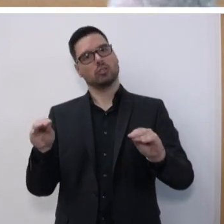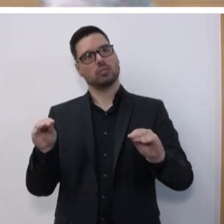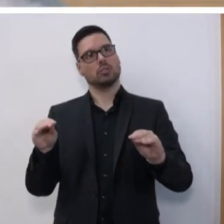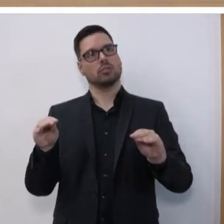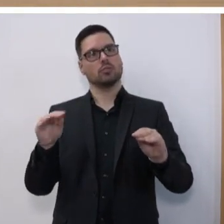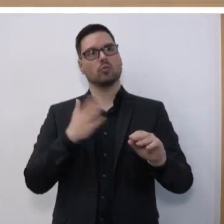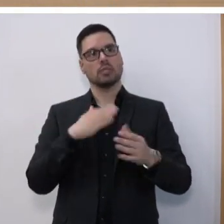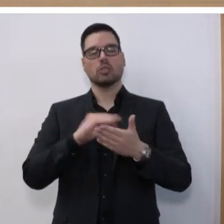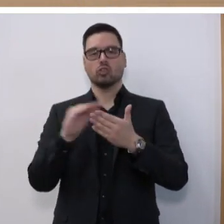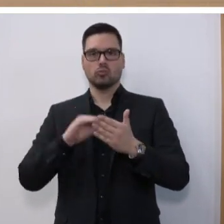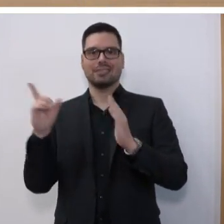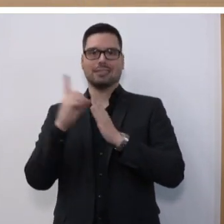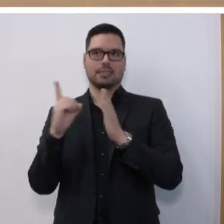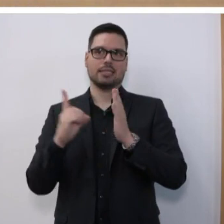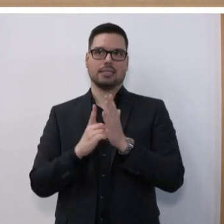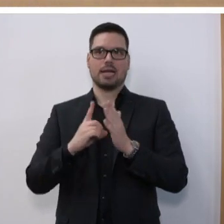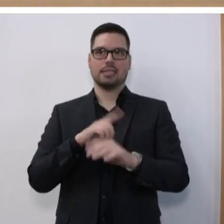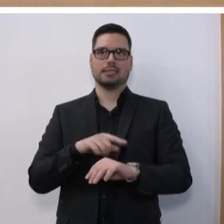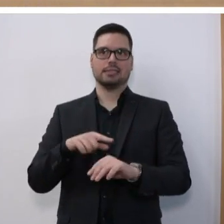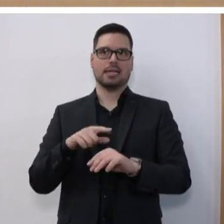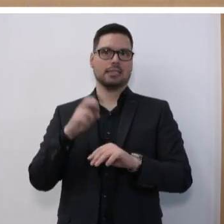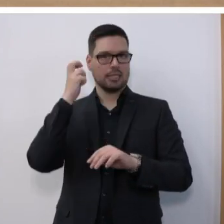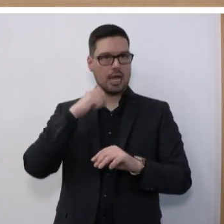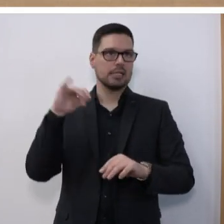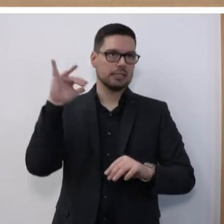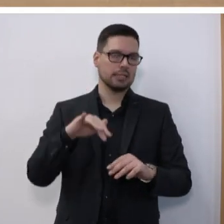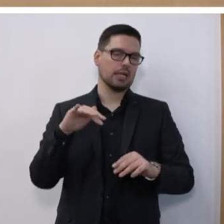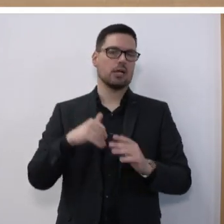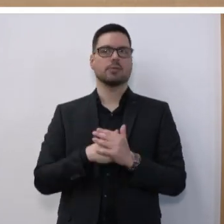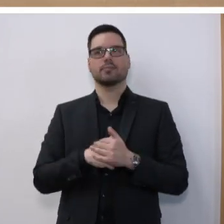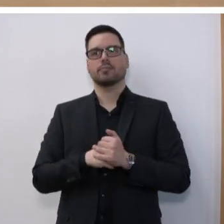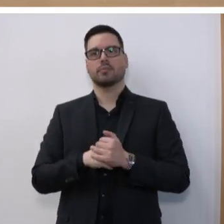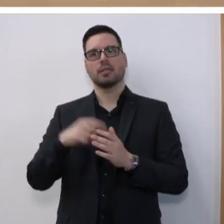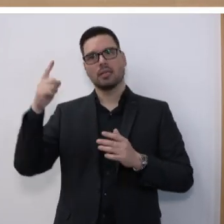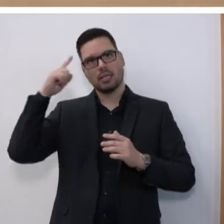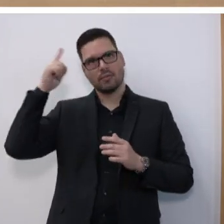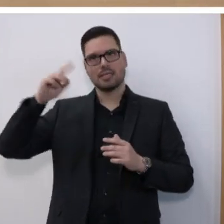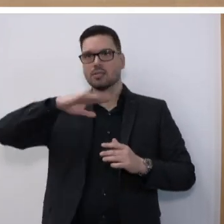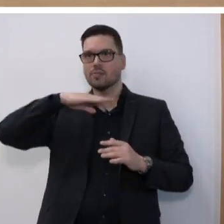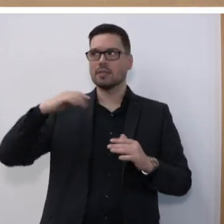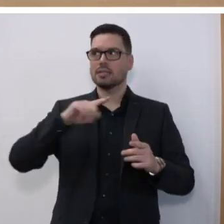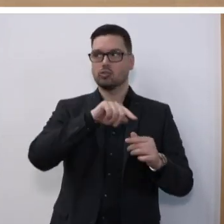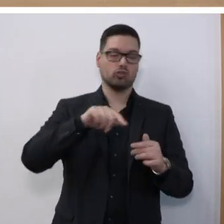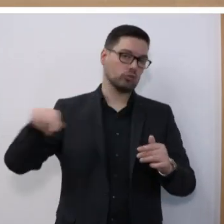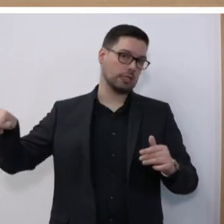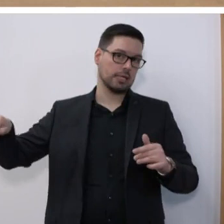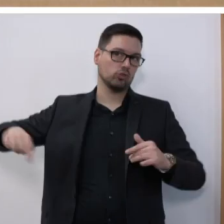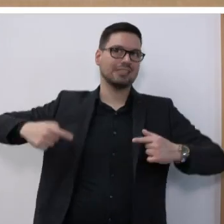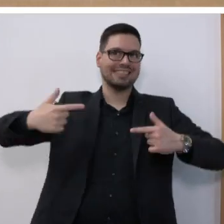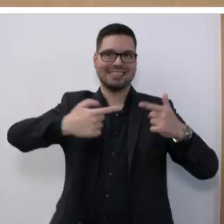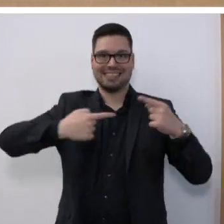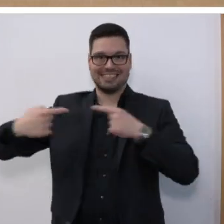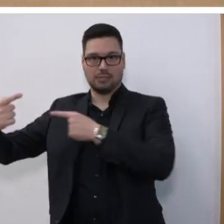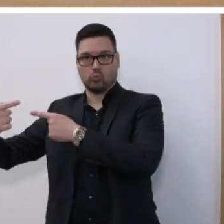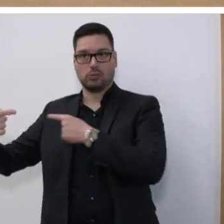unserer Schulen im digitalen Zeitalter gerecht wird. Sie wissen das, wir haben das hier an vielen Stellen im Hohen Hause diskutiert, die